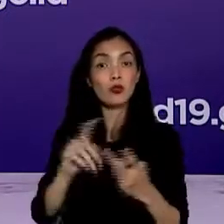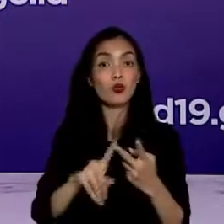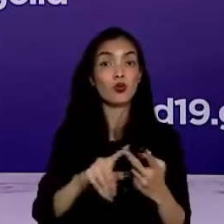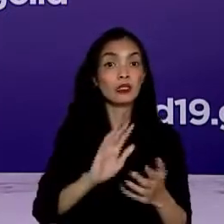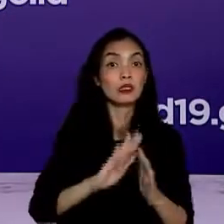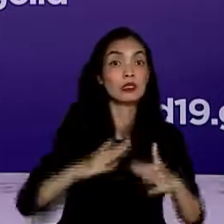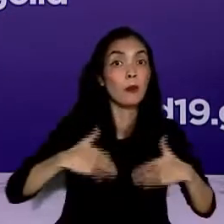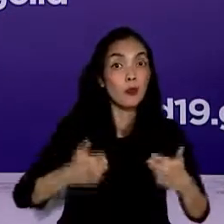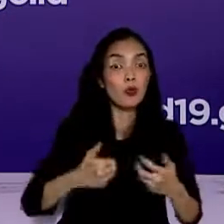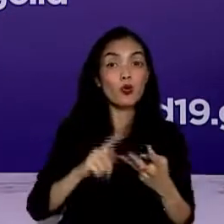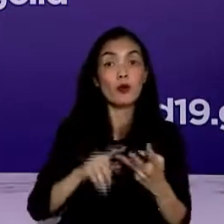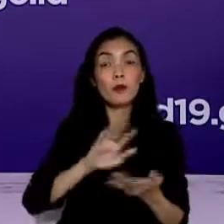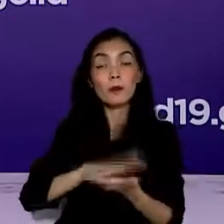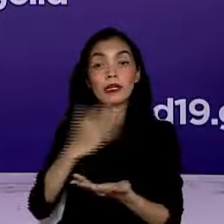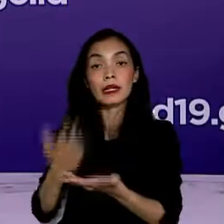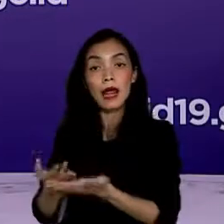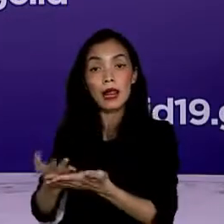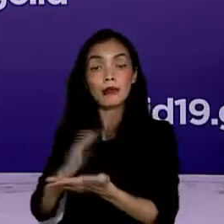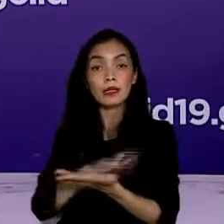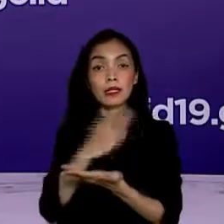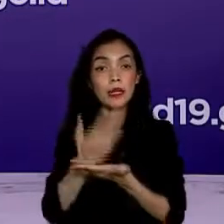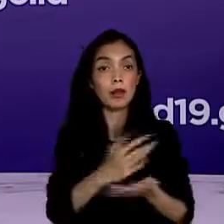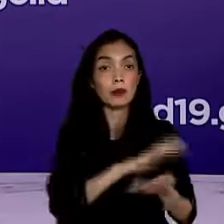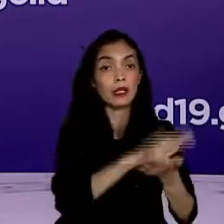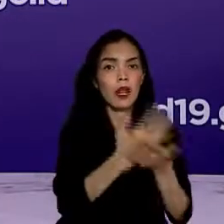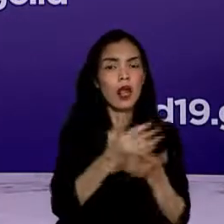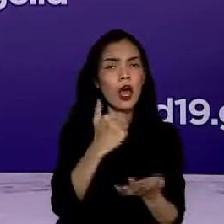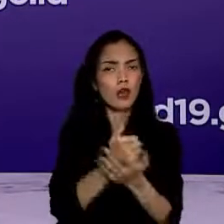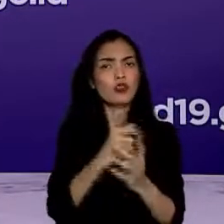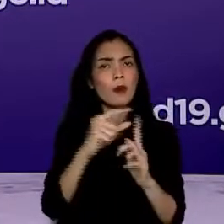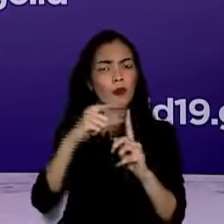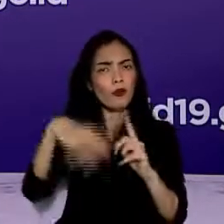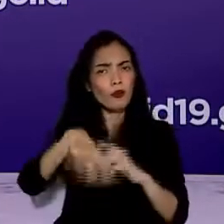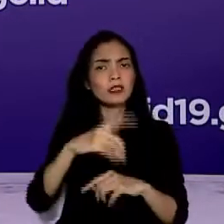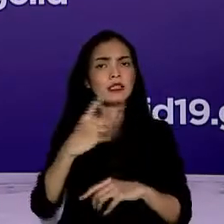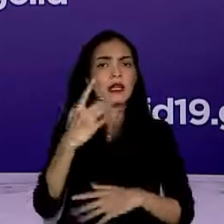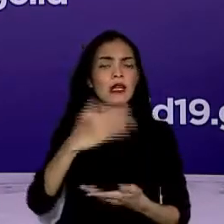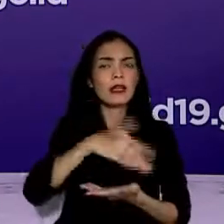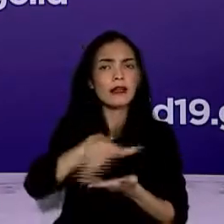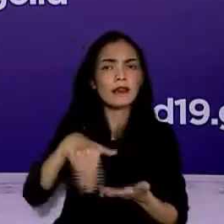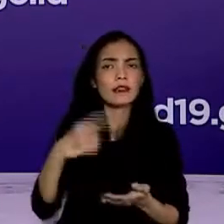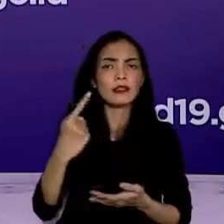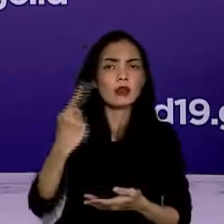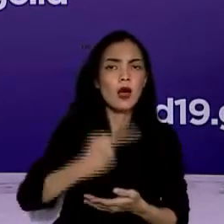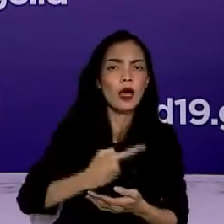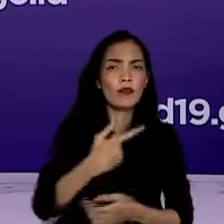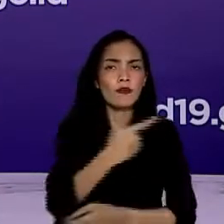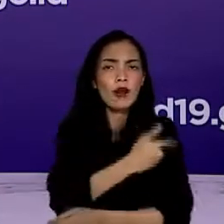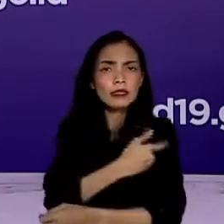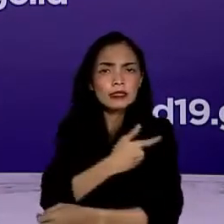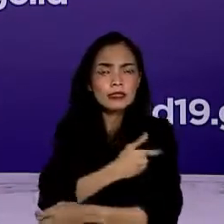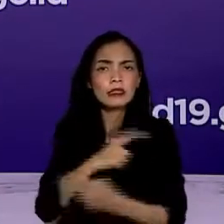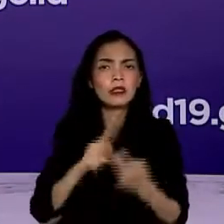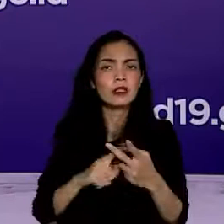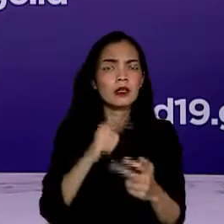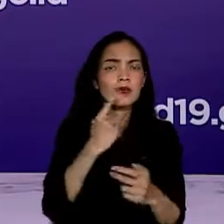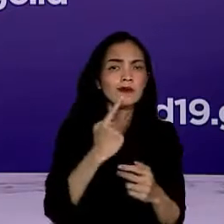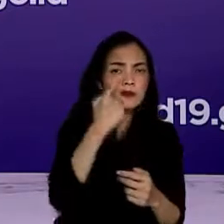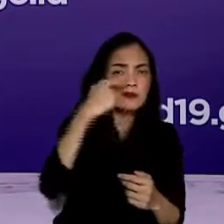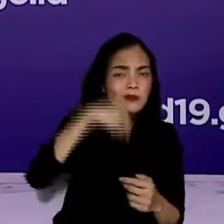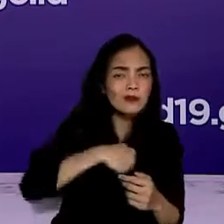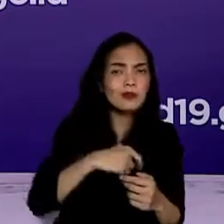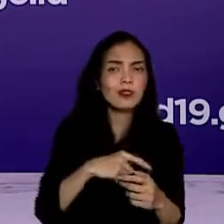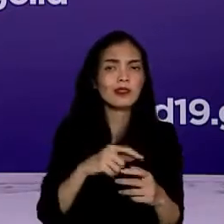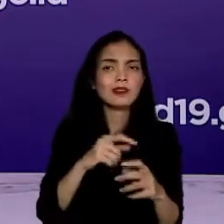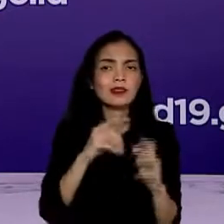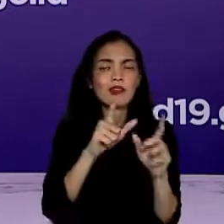kasus kematian. Di samping itu, tiap provinsi harusnya juga menampilkan data harian jumlah testing dan vaksinasi per kabupaten di website COVID